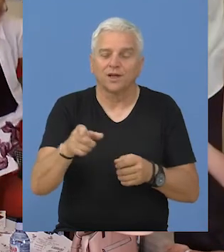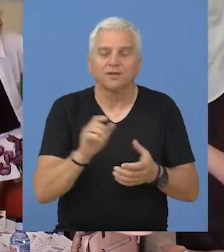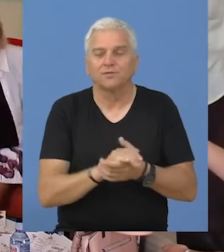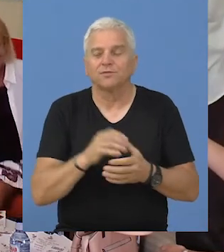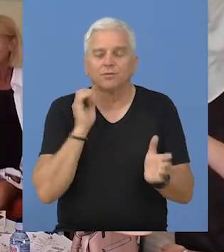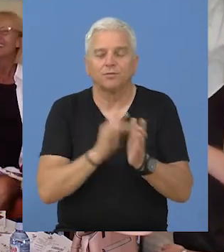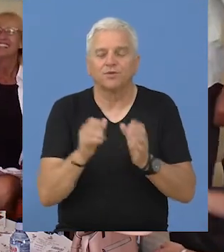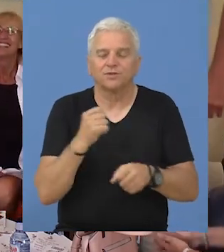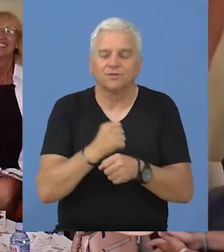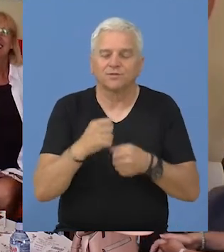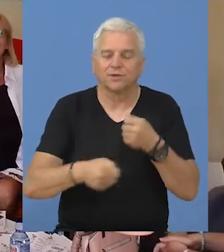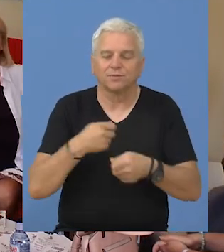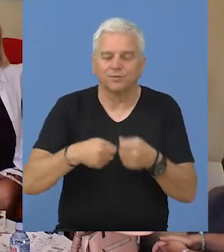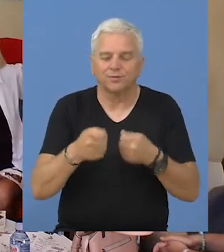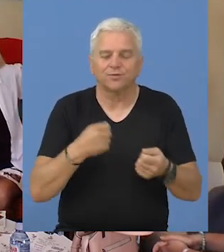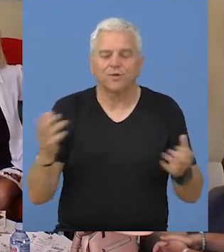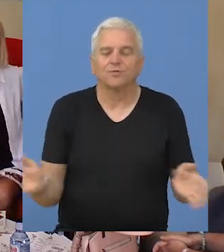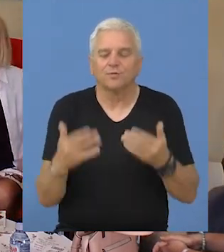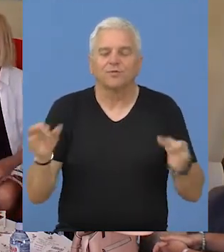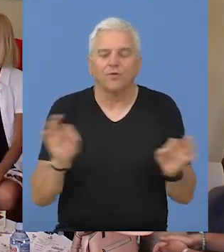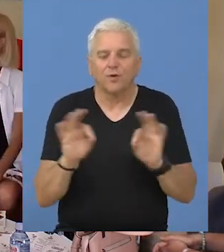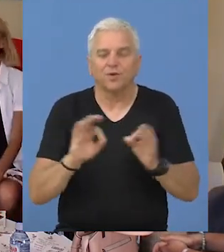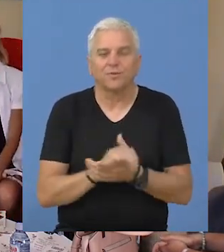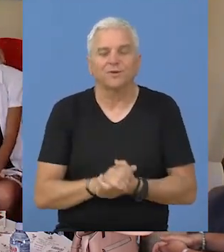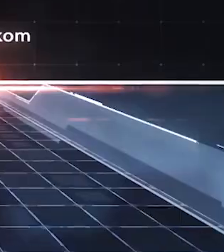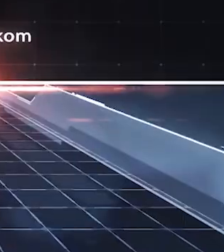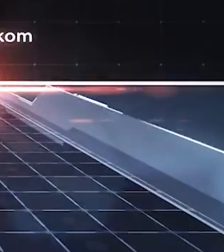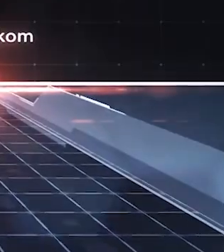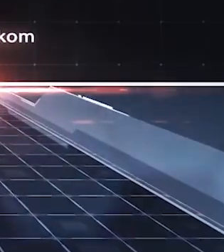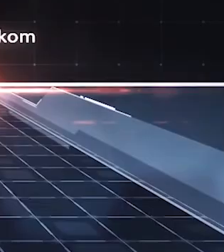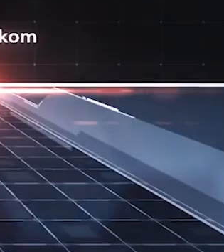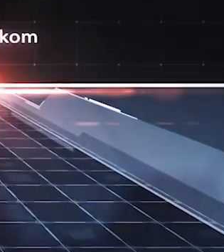ubrzavamo tempo oko priprema.